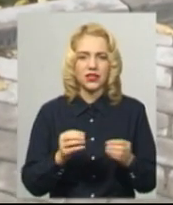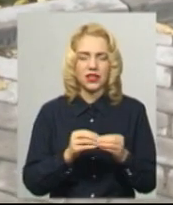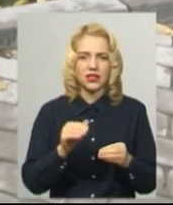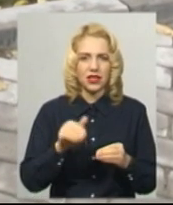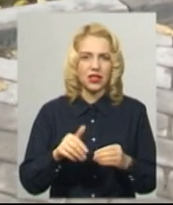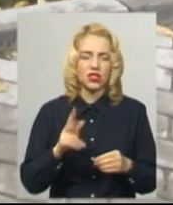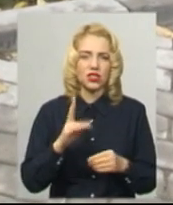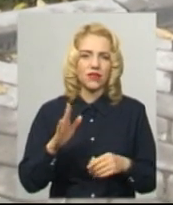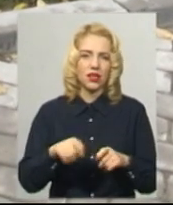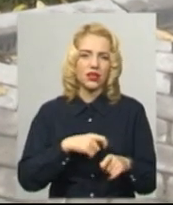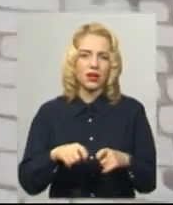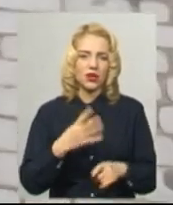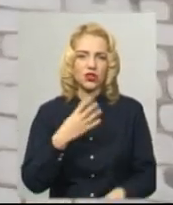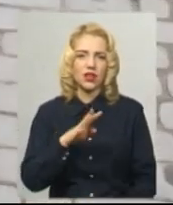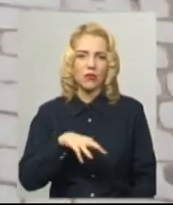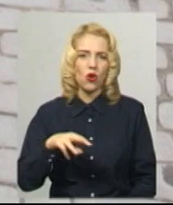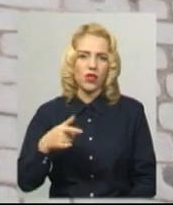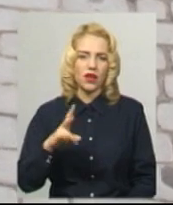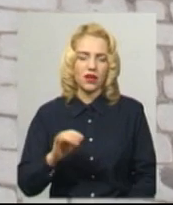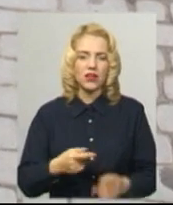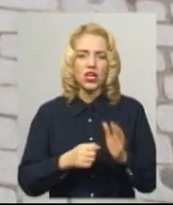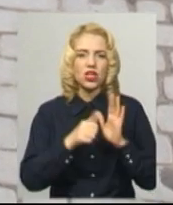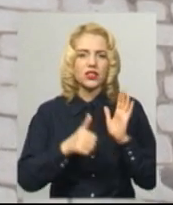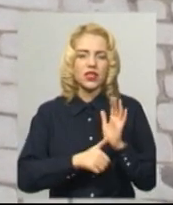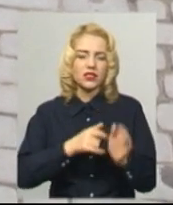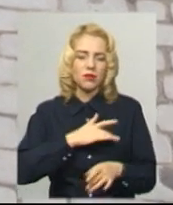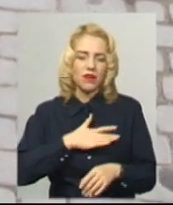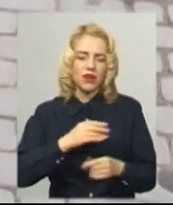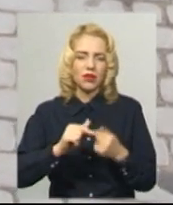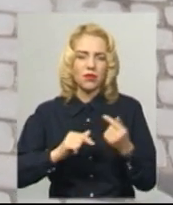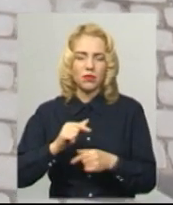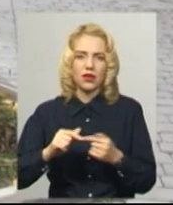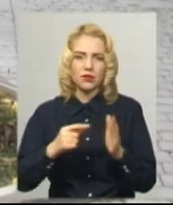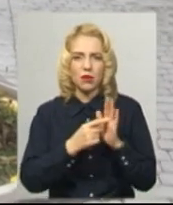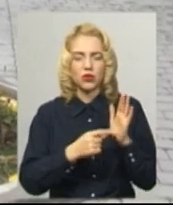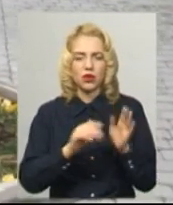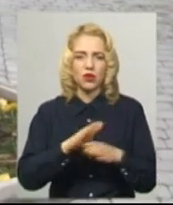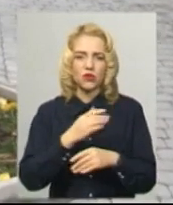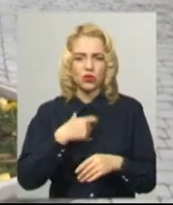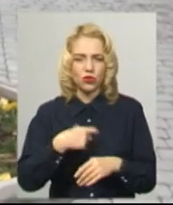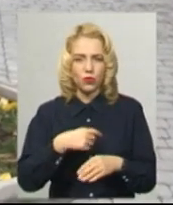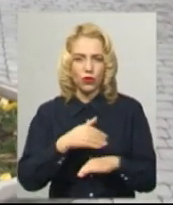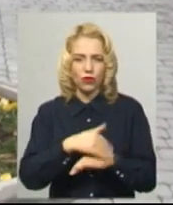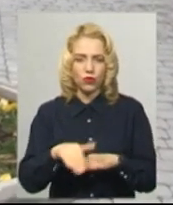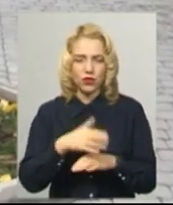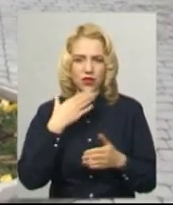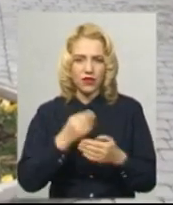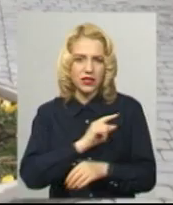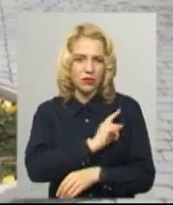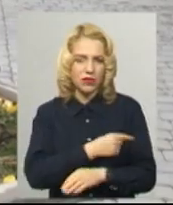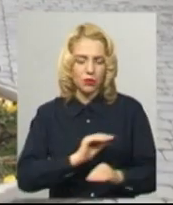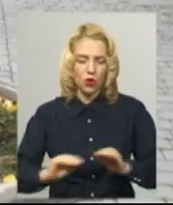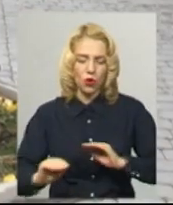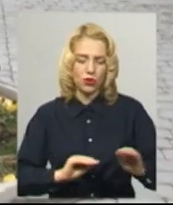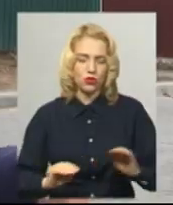тисяч квадратних метрів, майже 4 мільйони гривень. 16 приватних підприємців поділили між собою вулицю та власними силами облаштували тротуари і кишені